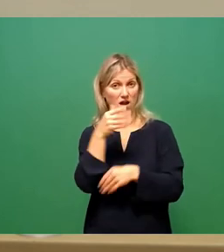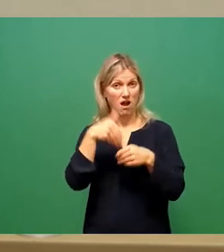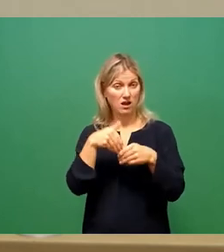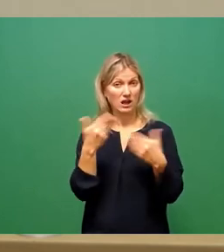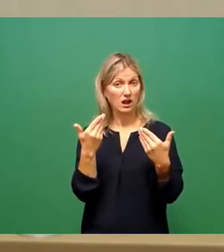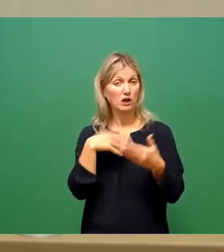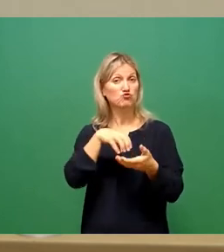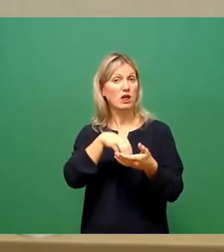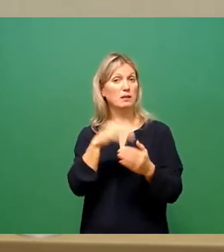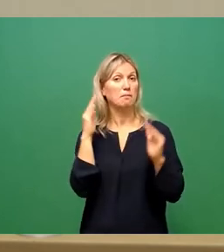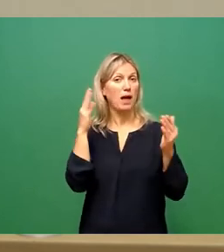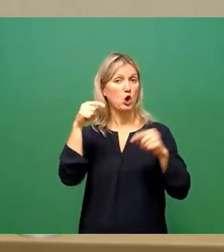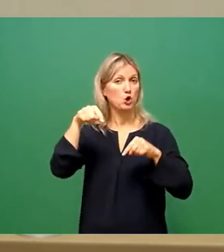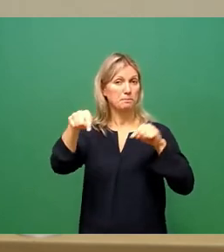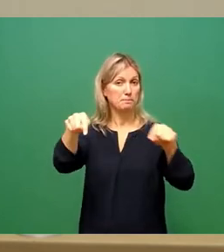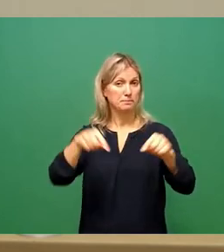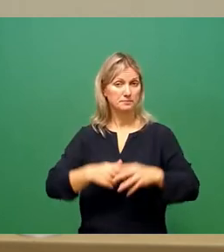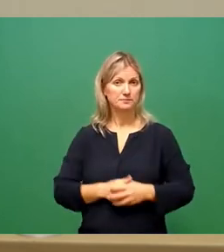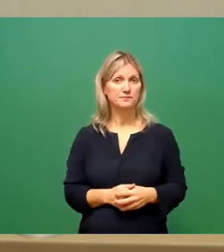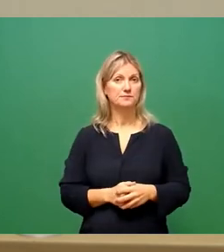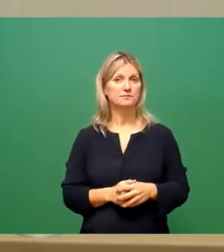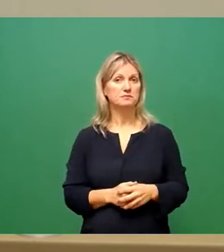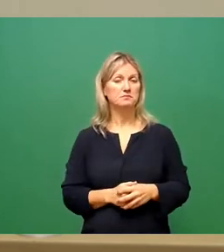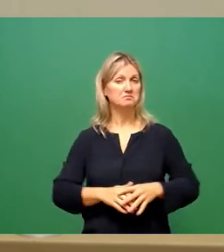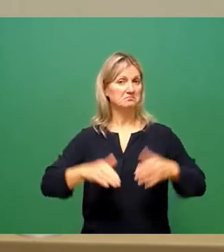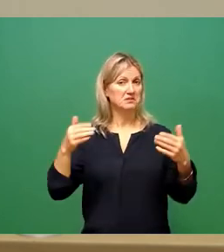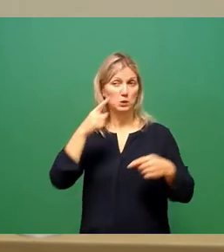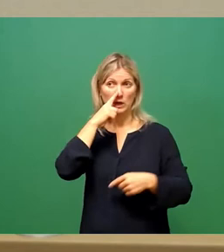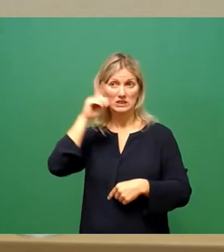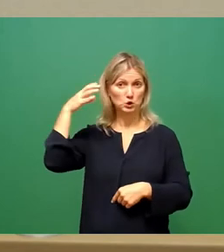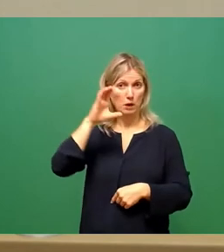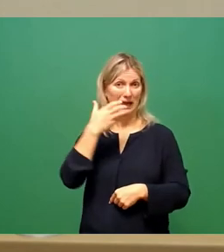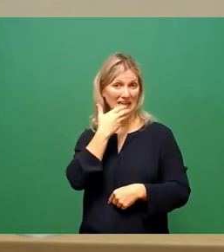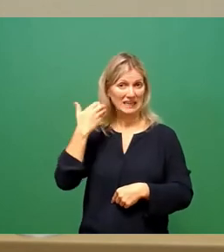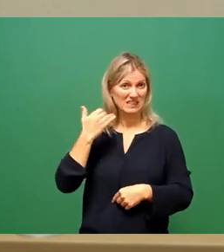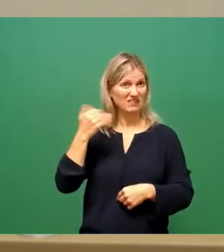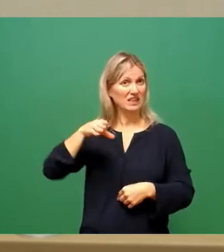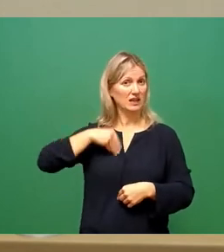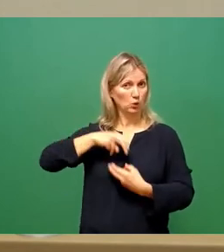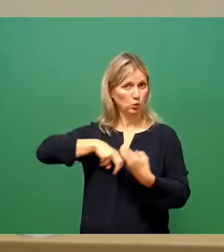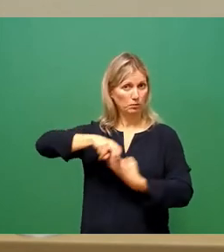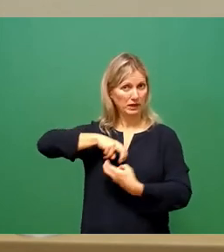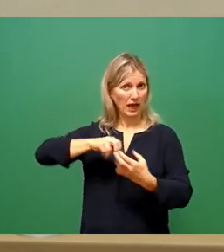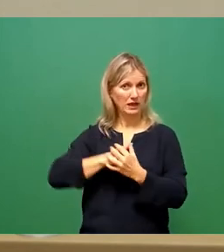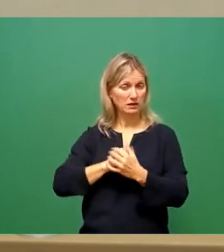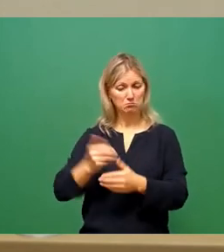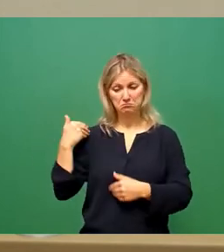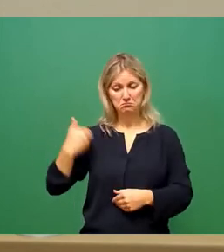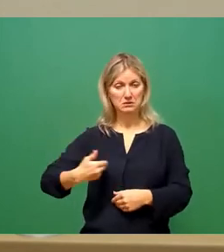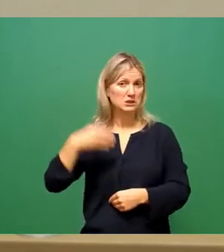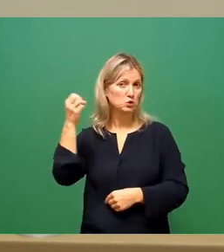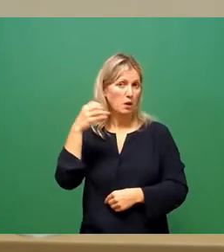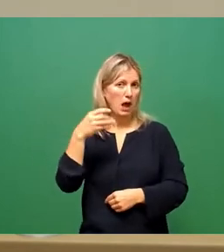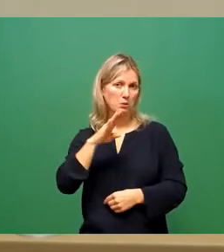städtischen Bäumen und wie man in den Hitzesommern mit denen umgeht. Auch diesen Sommer war ausreichend Wasser für die